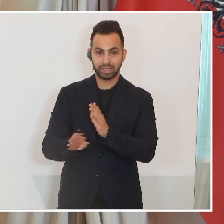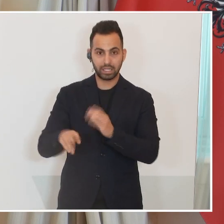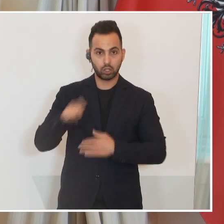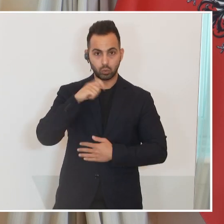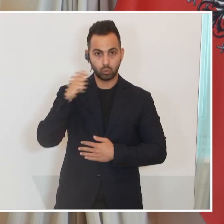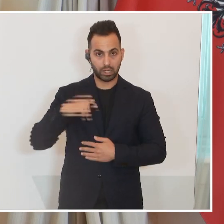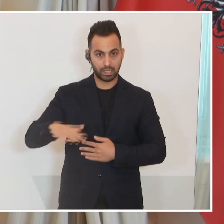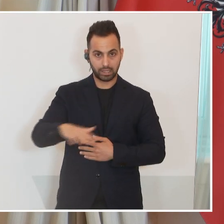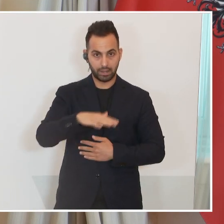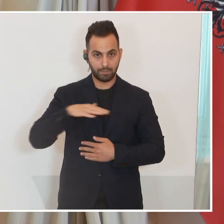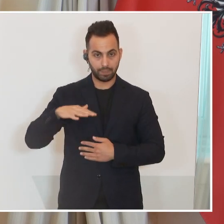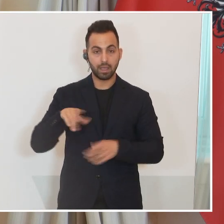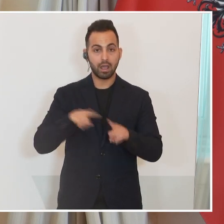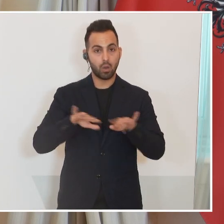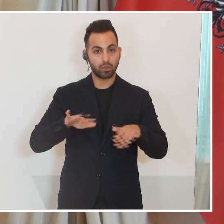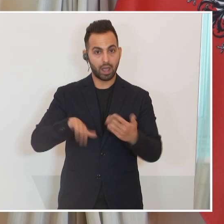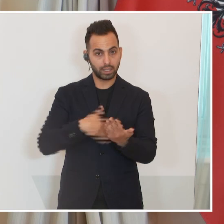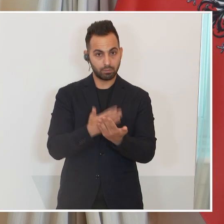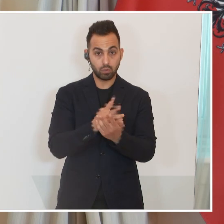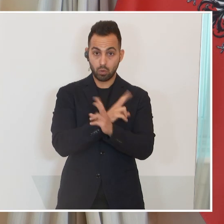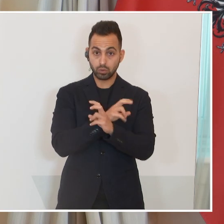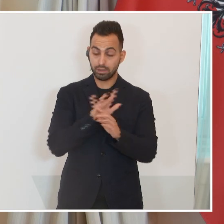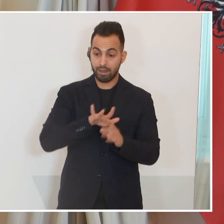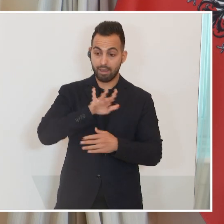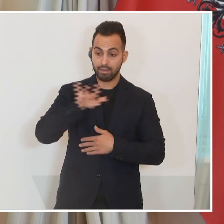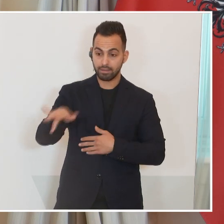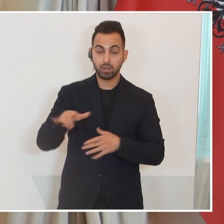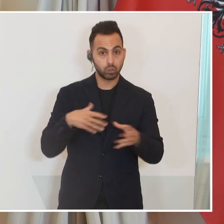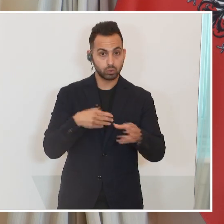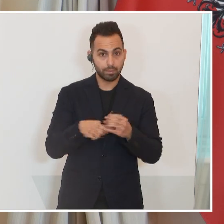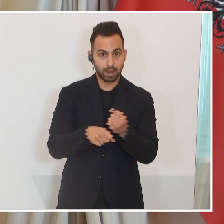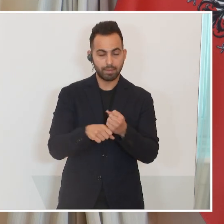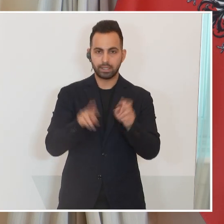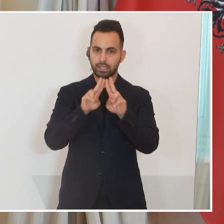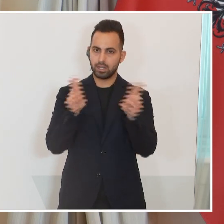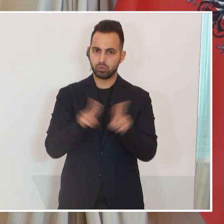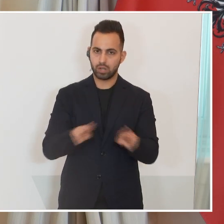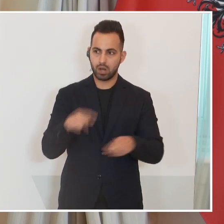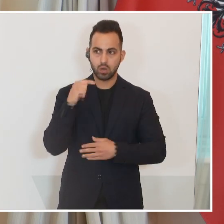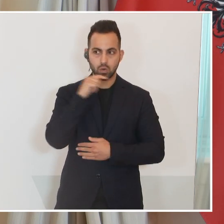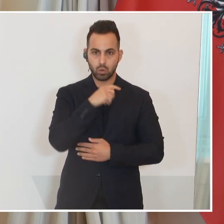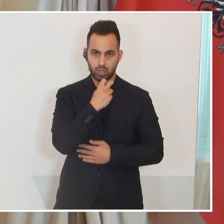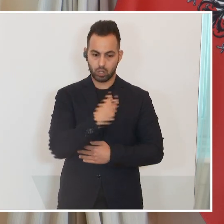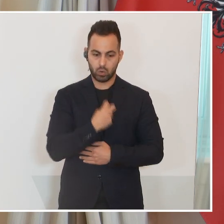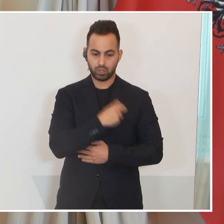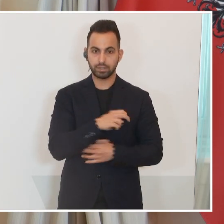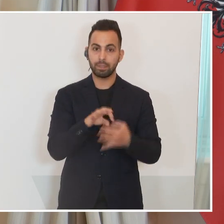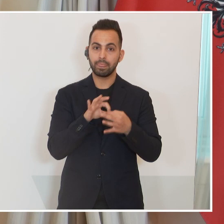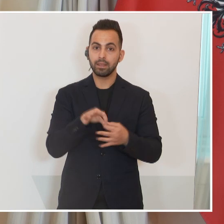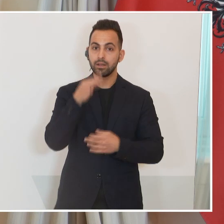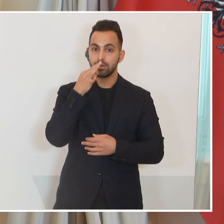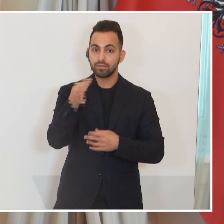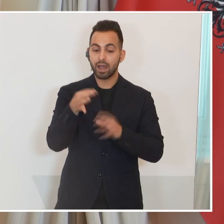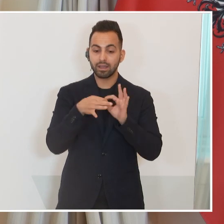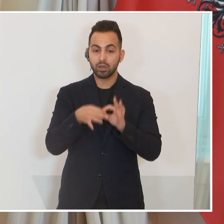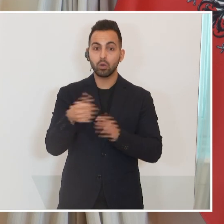gibt es das Angebot von Seiten Österreichs auch in Zusammenarbeit mit dem Internationalen Roten Kreuz bei der Frage der Übernahme